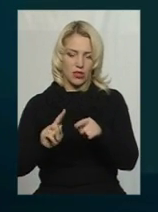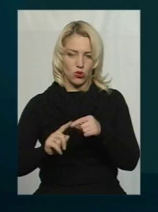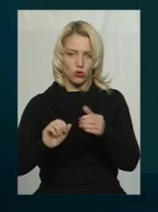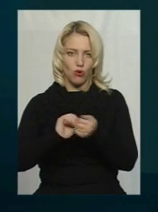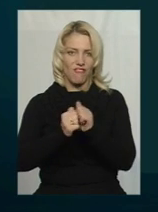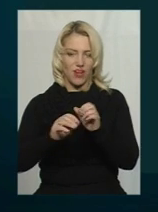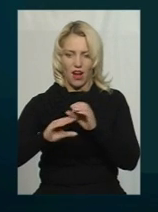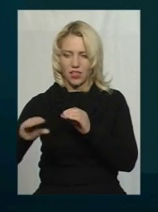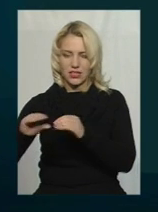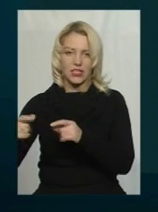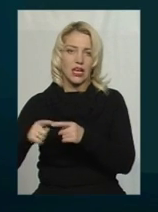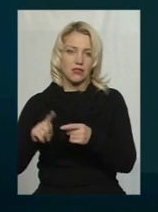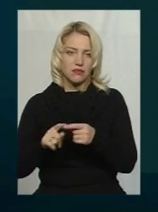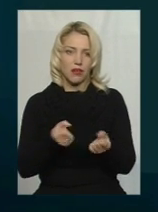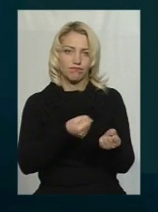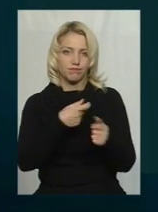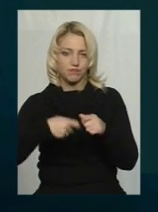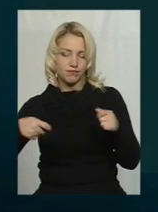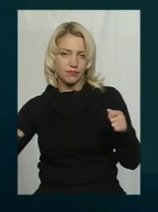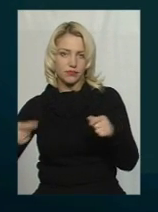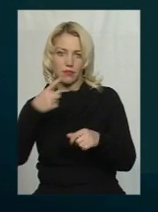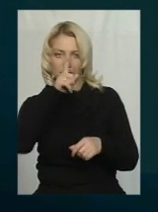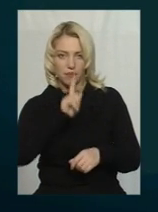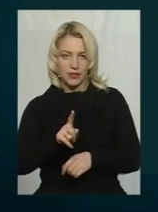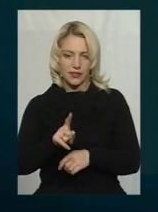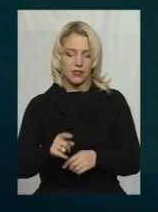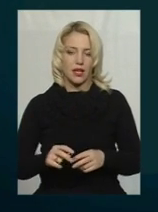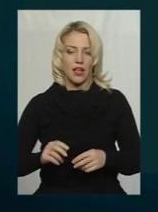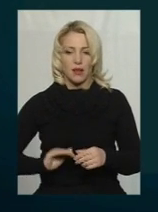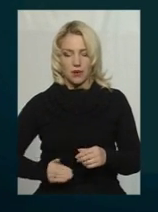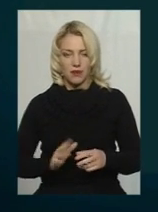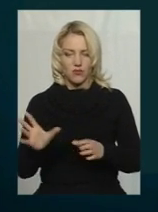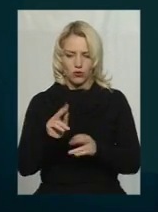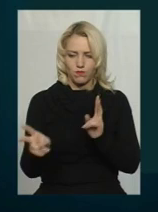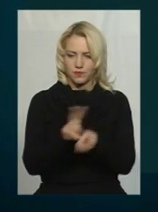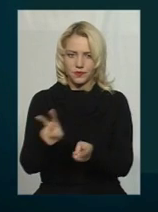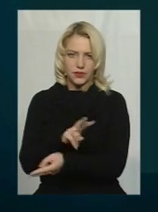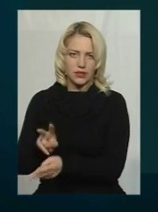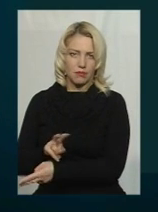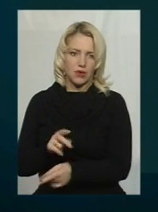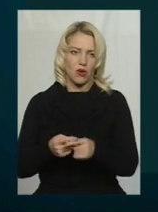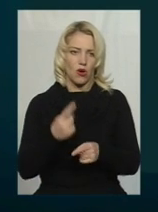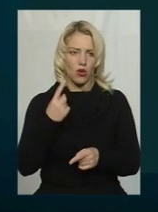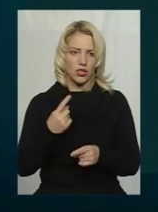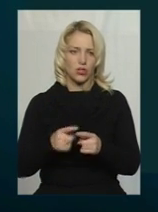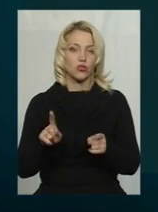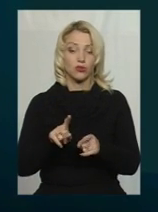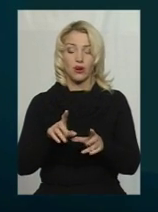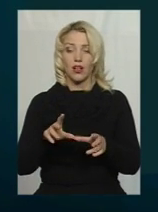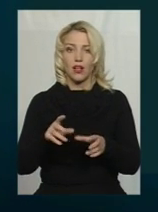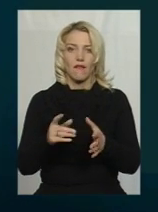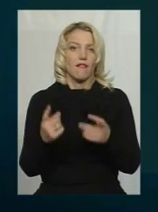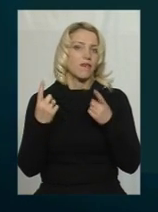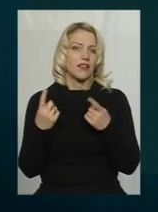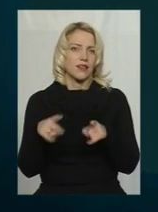це затримало на певний період часу, десь на місяць підприємець замінив всю цю подушку. Єдине порушення, тому що в принципі великих